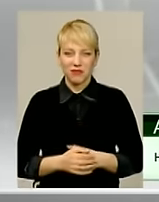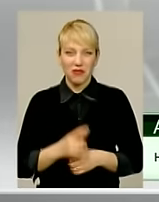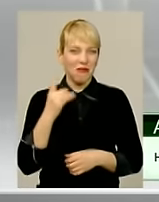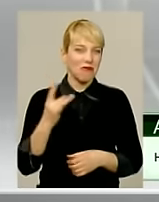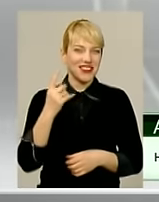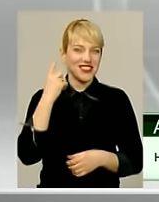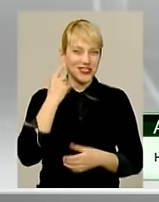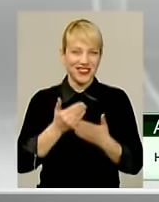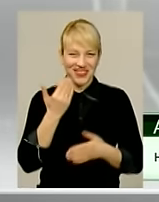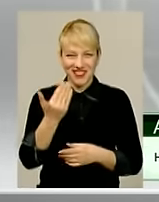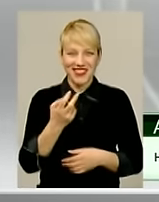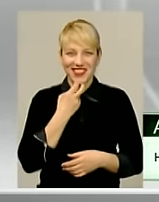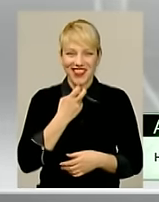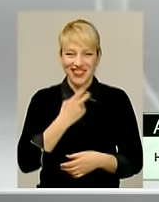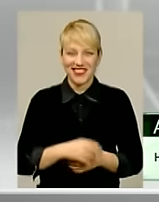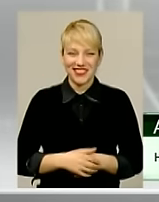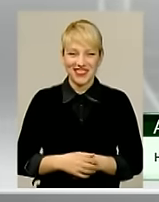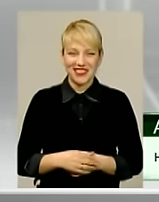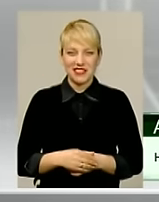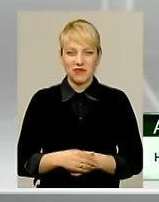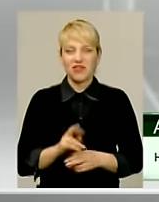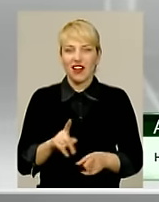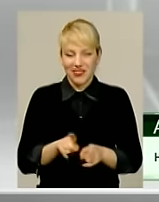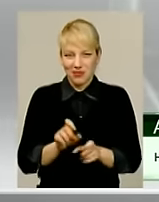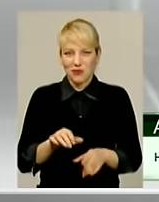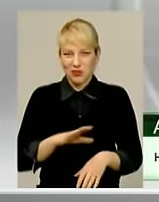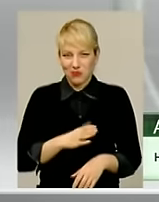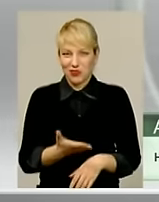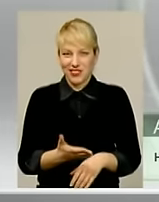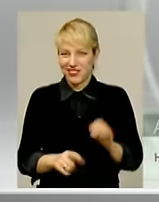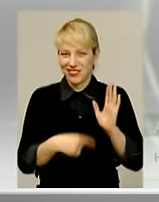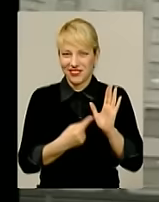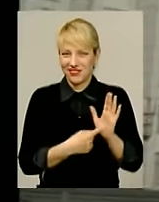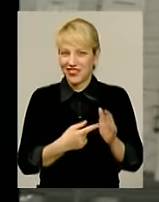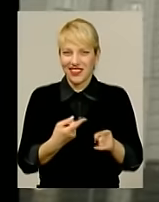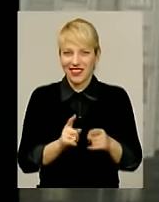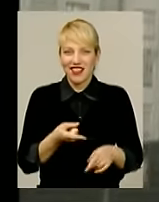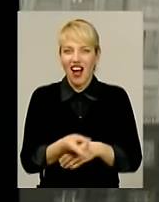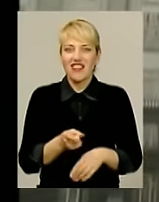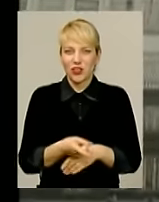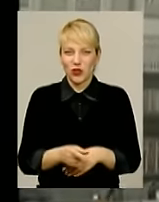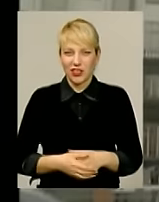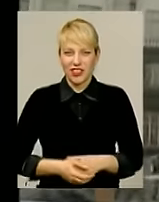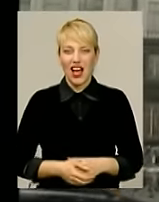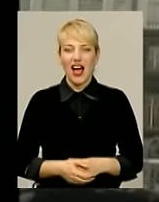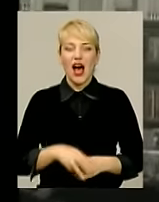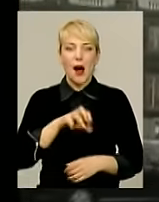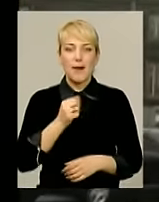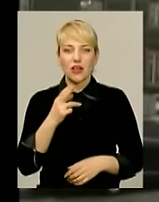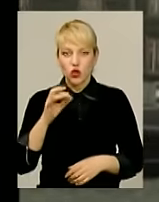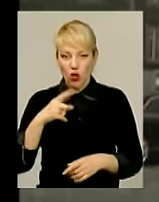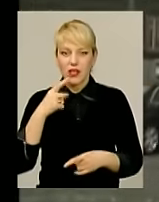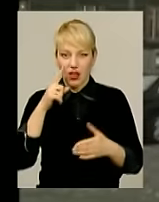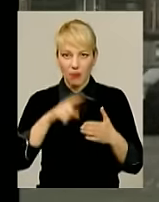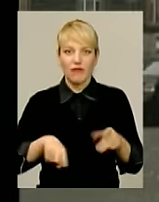вас. Як це взагалі може бути? Це якийсь анекдот. А нардеп Роман Мацола запевнив, що